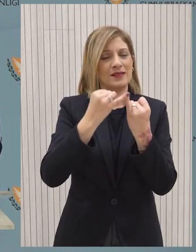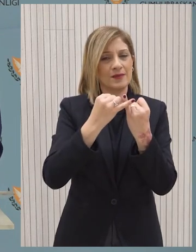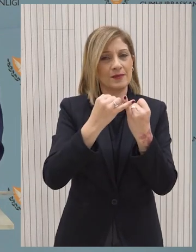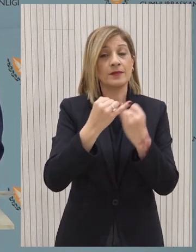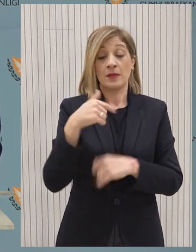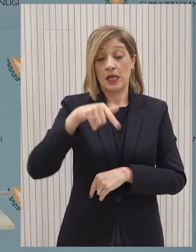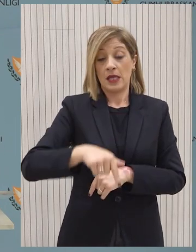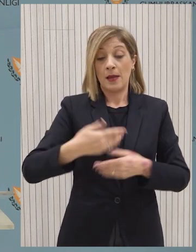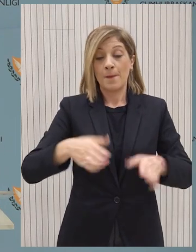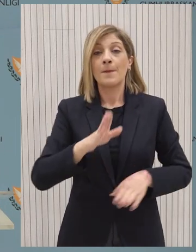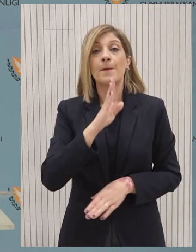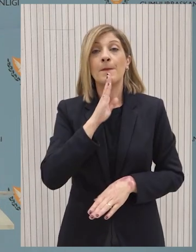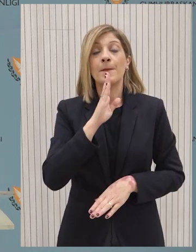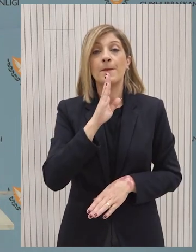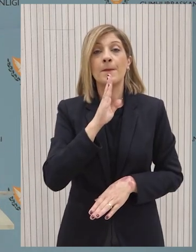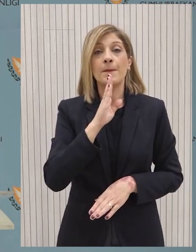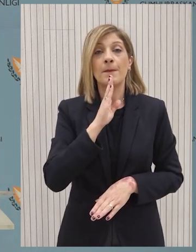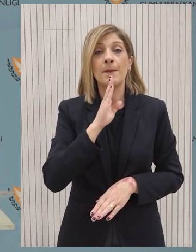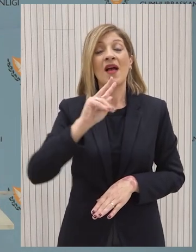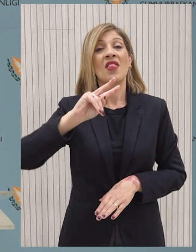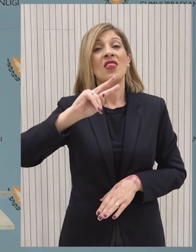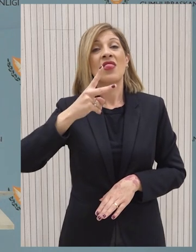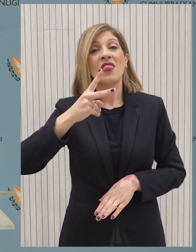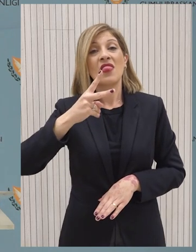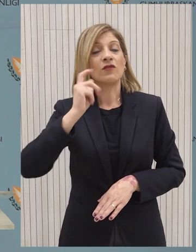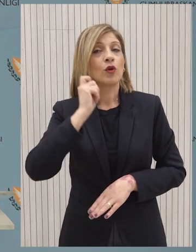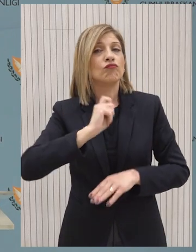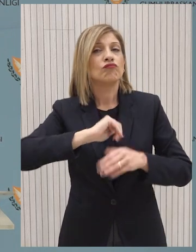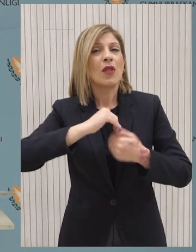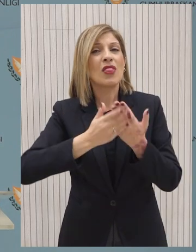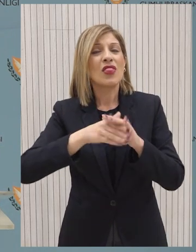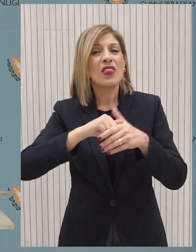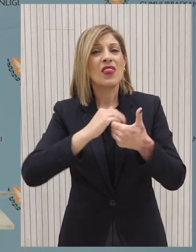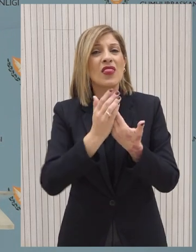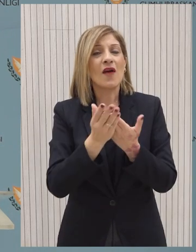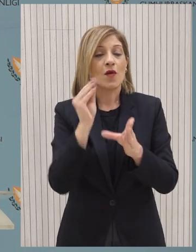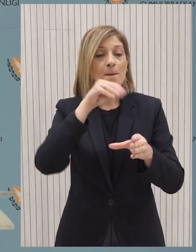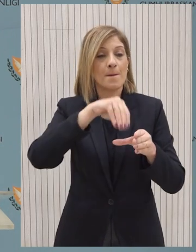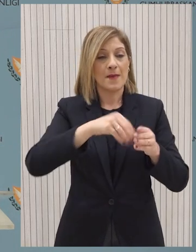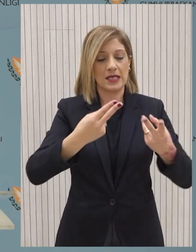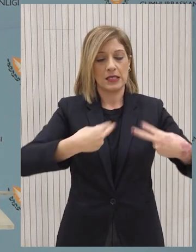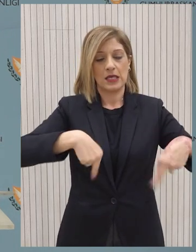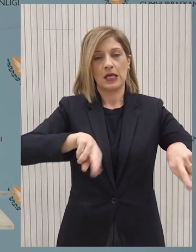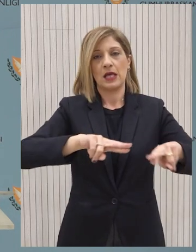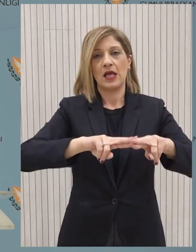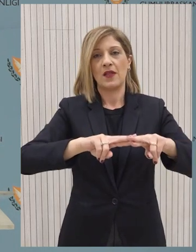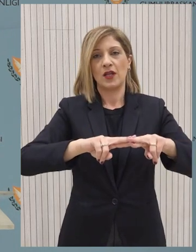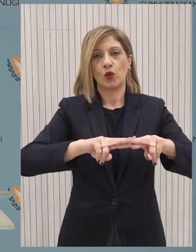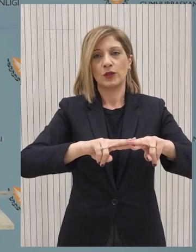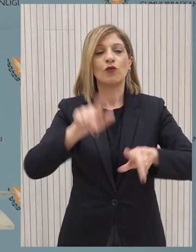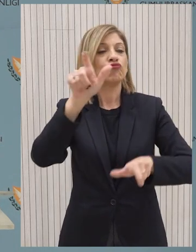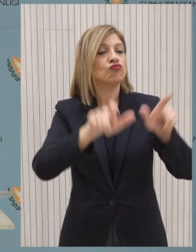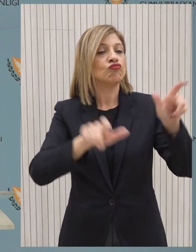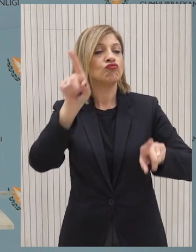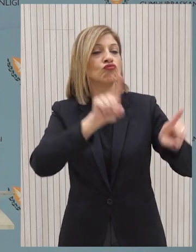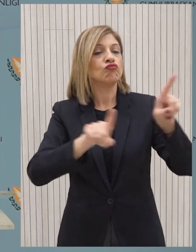Ολοκληρώθηκε σήμερα το μεσημέρι η προθεσμία του δεύτερου κύκλου εκδήλωσης ενδιαφέροντος για συμμετοχή στα διοικητικά συμβούλια μέσω του γνωμοδοτικού